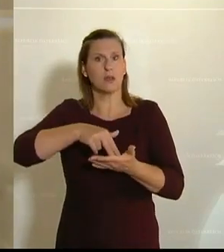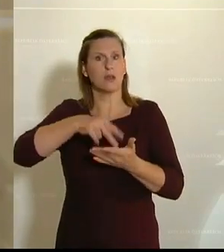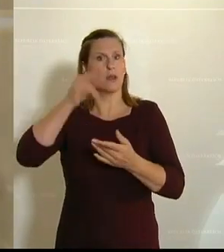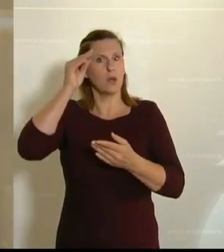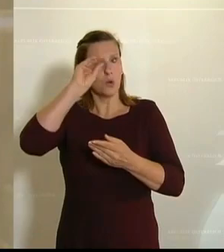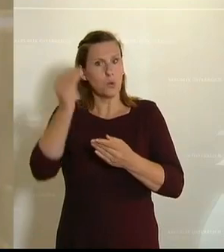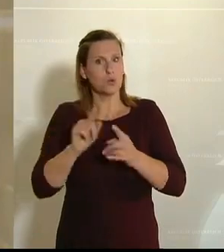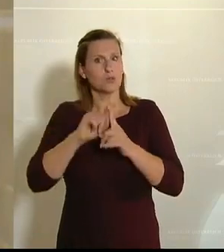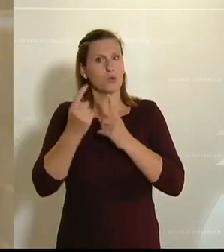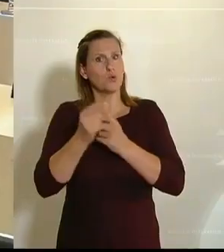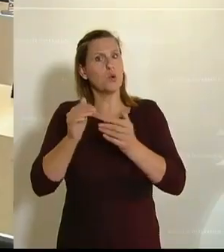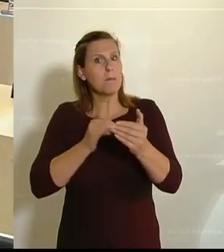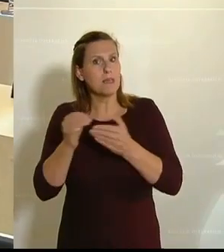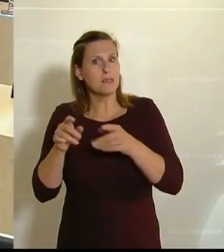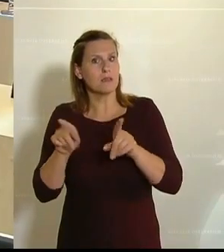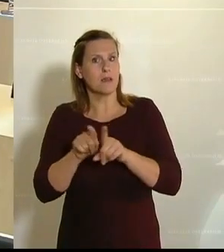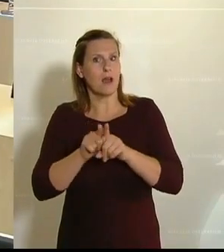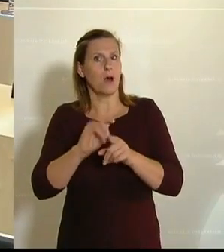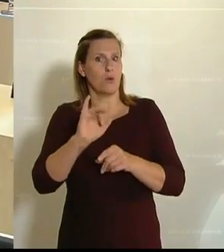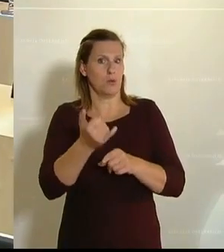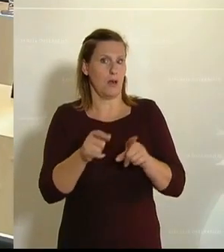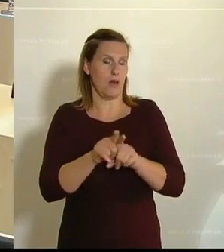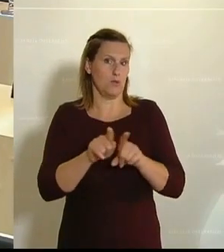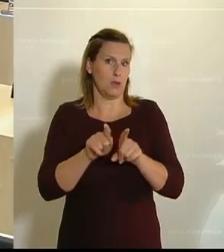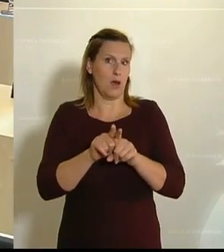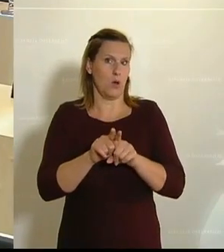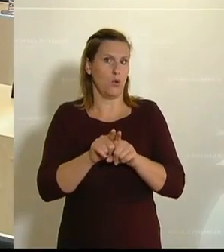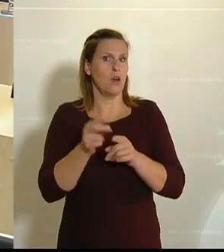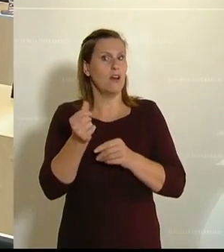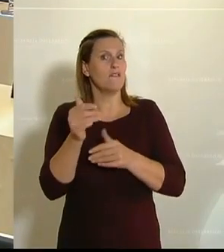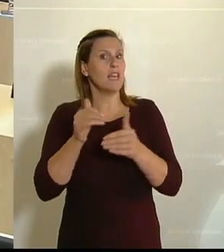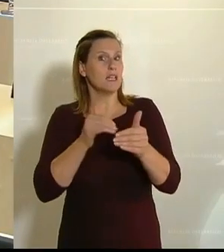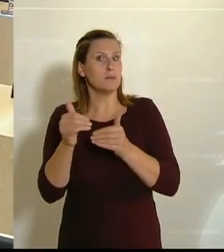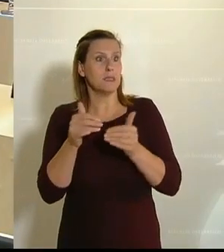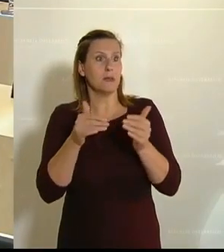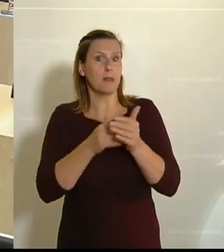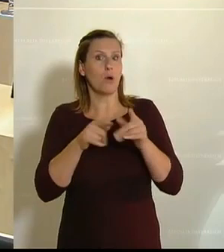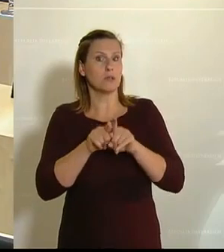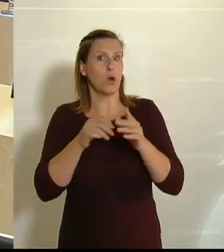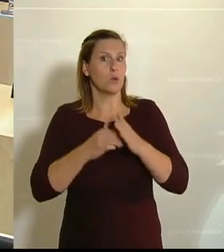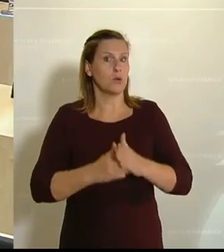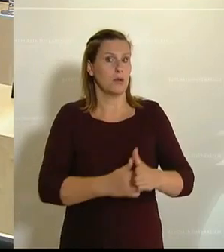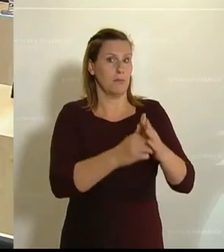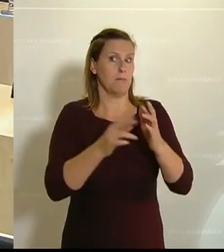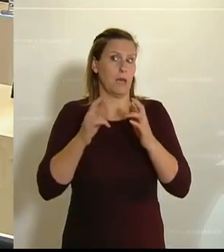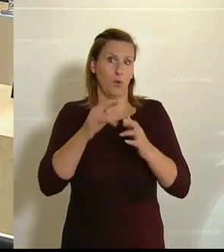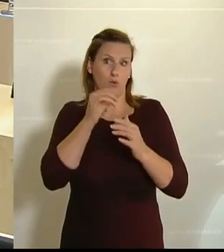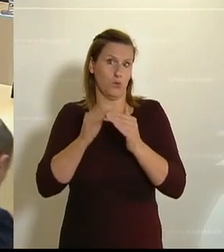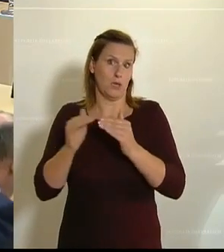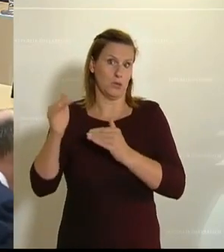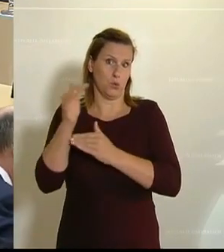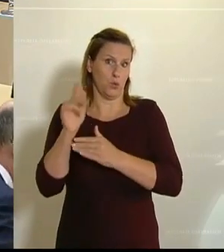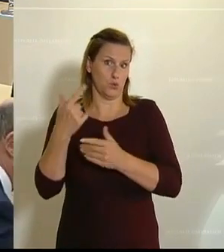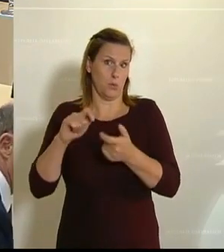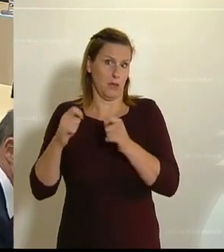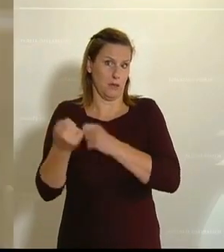und Kulturministers, ja, und auch seitens des Finanzministers, da ist meine Hoffnung nicht sehr groß, dass sich das ändern